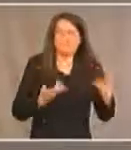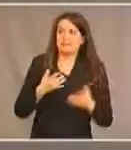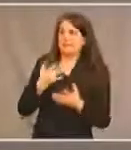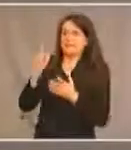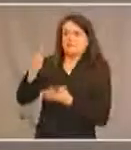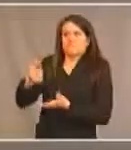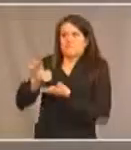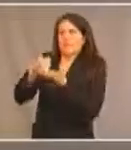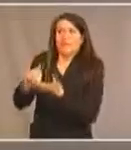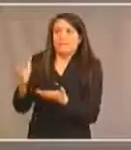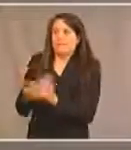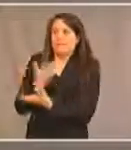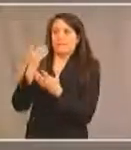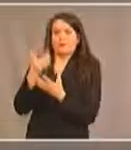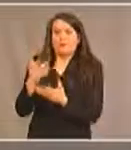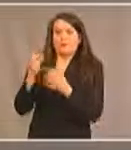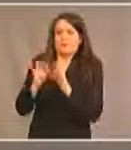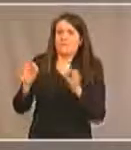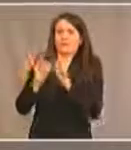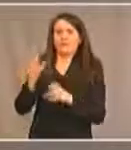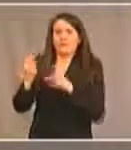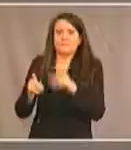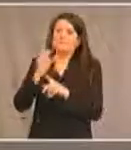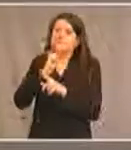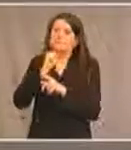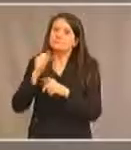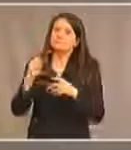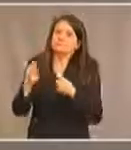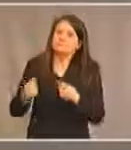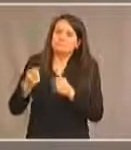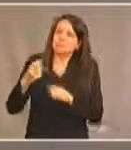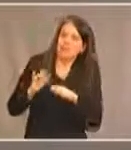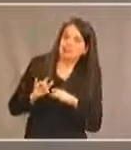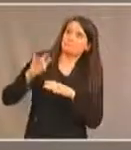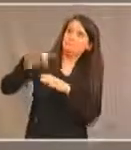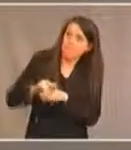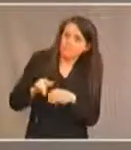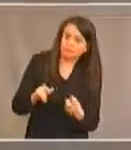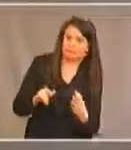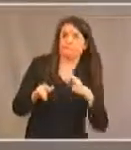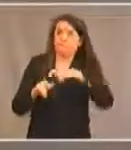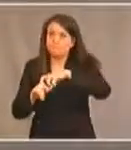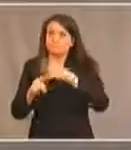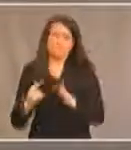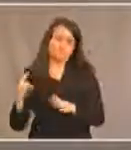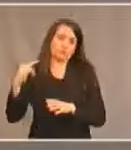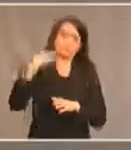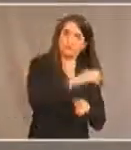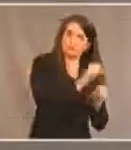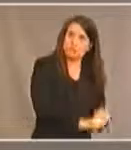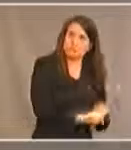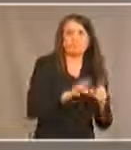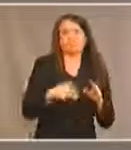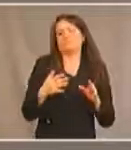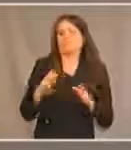afin que cette aînée puisse quitter sa localité et se rendre dans le sud. Et donc, voilà un exemple